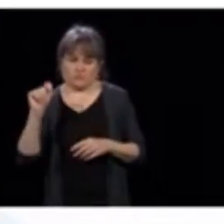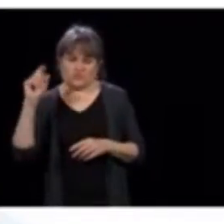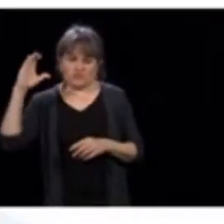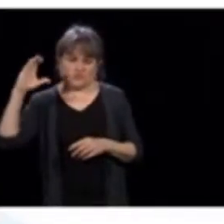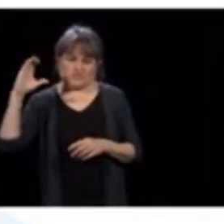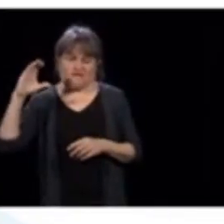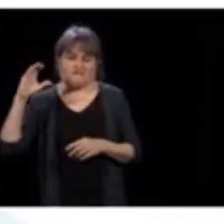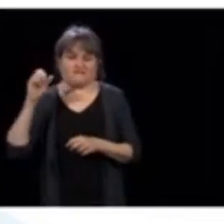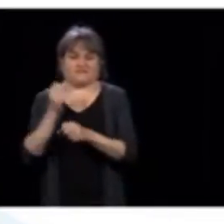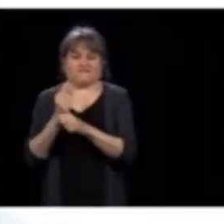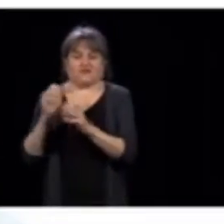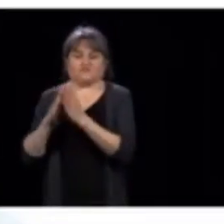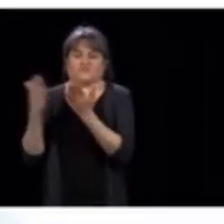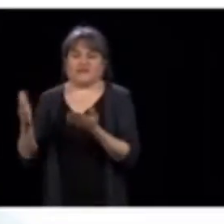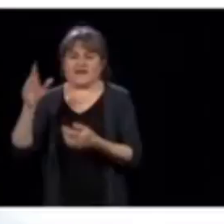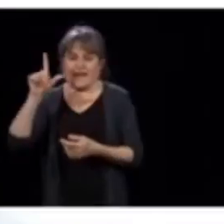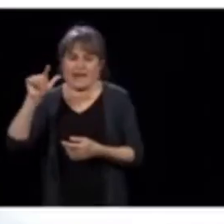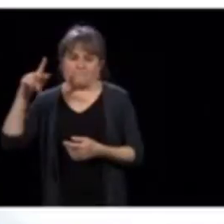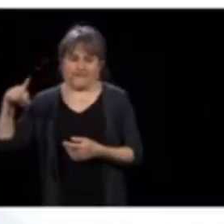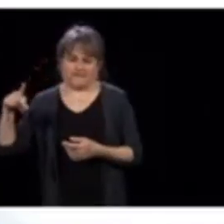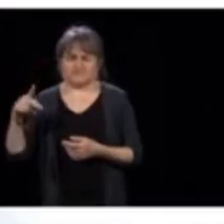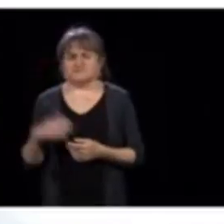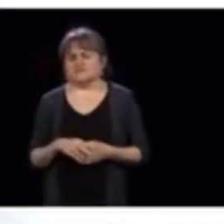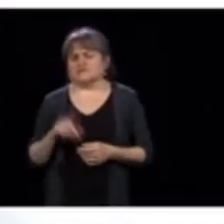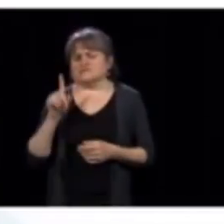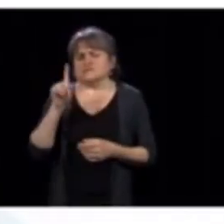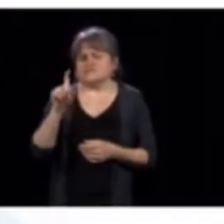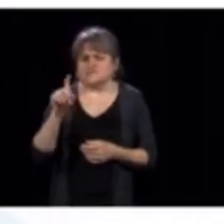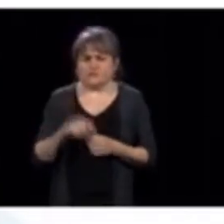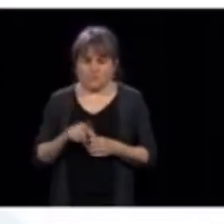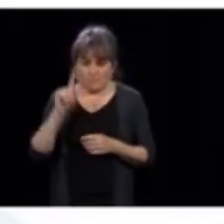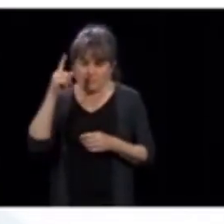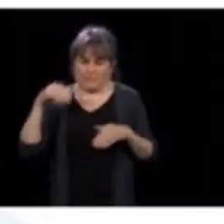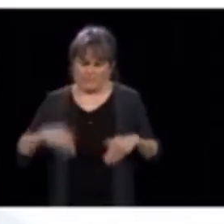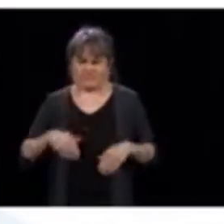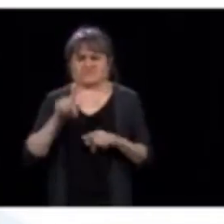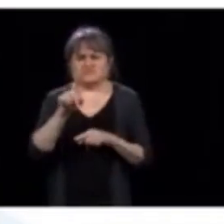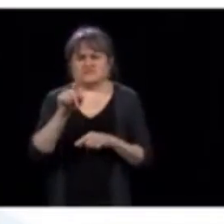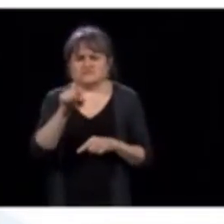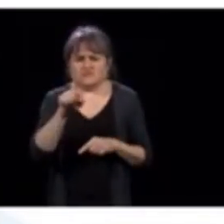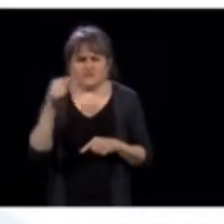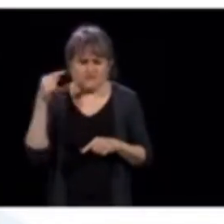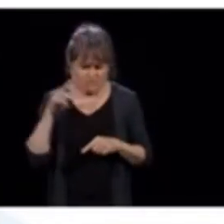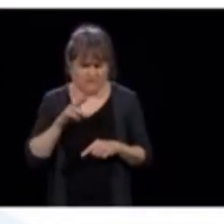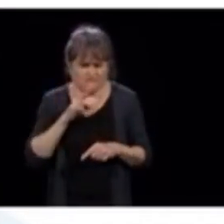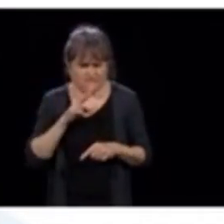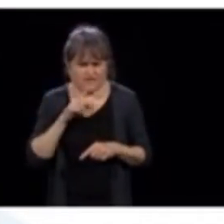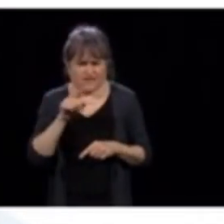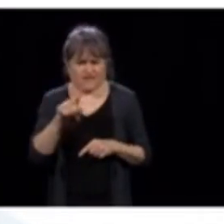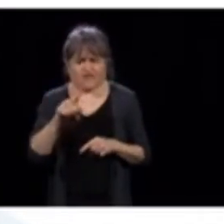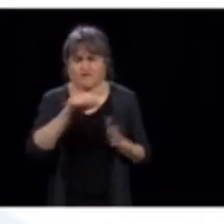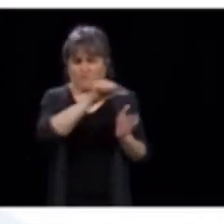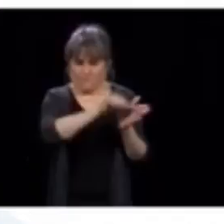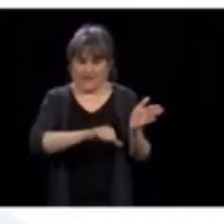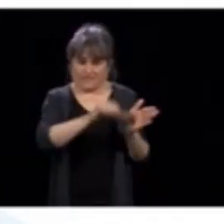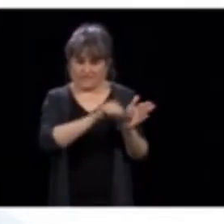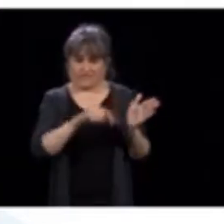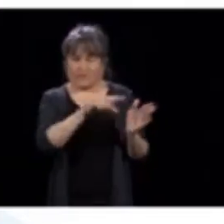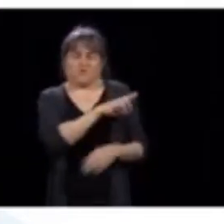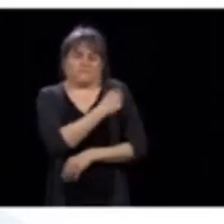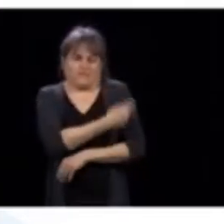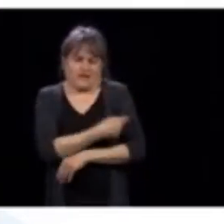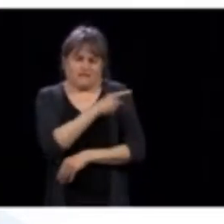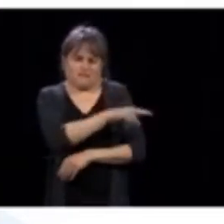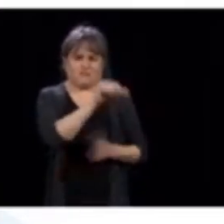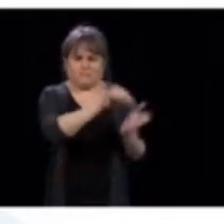Oui, bonjour, M. le Premier ministre. D'abord, est-il exact que vous avez l'intention de reprendre les chirurgies,